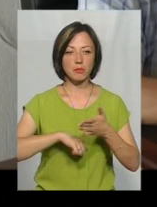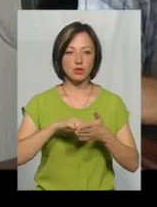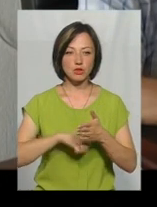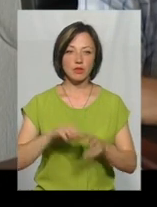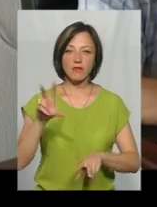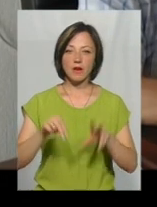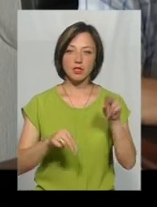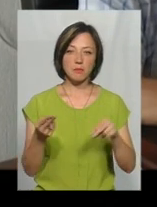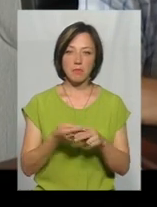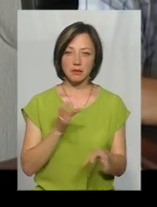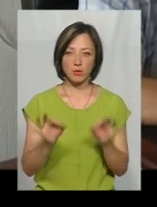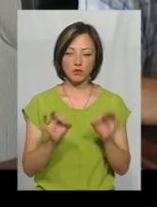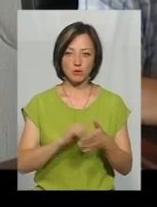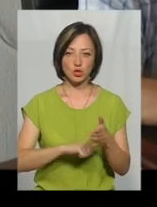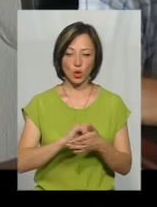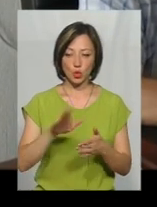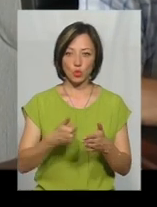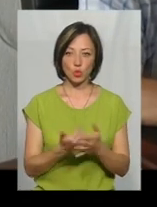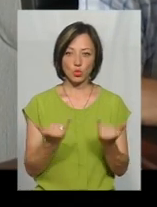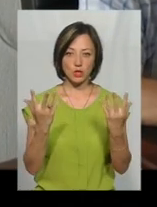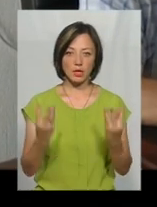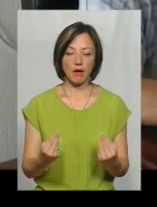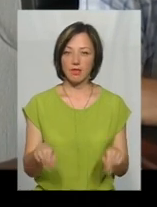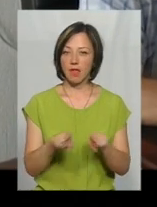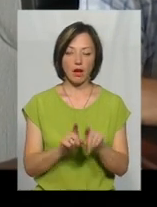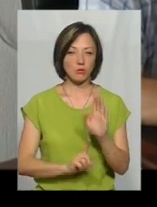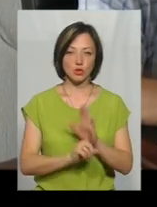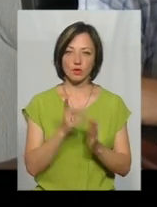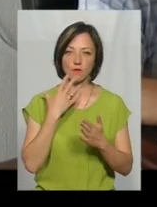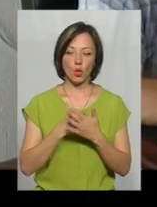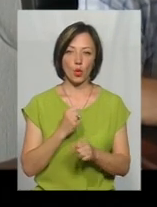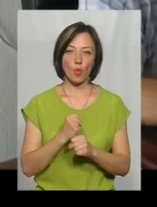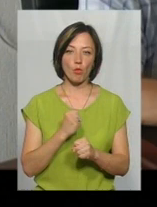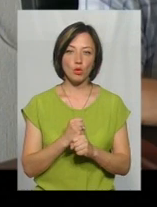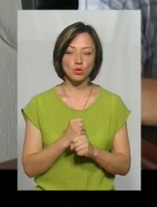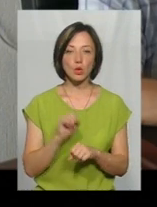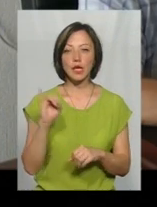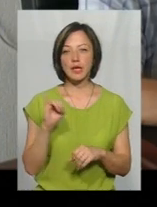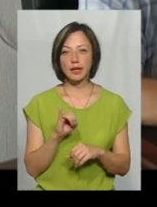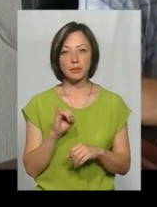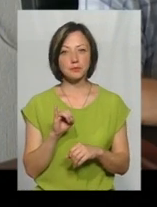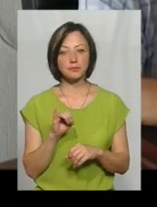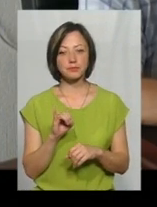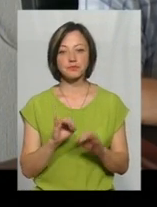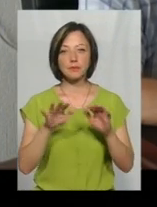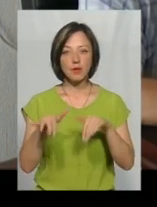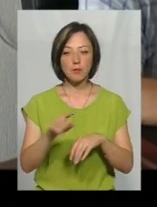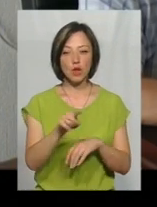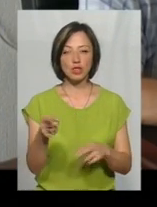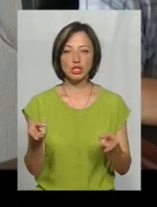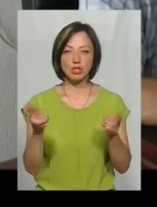рахую, без об'єктивних причин, до сьогоднішнього дня вони так і не розпочали свою роботу і ті пляжі